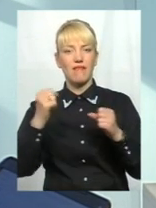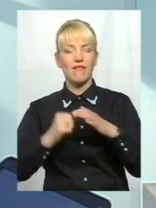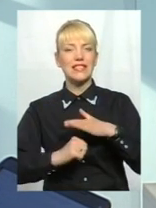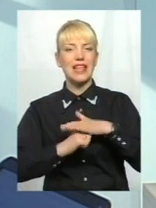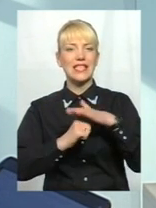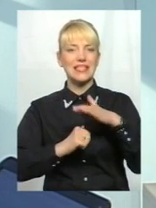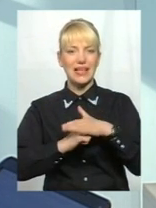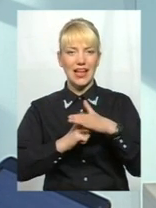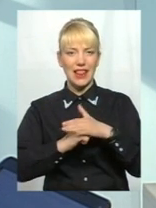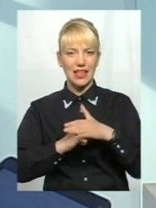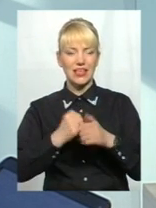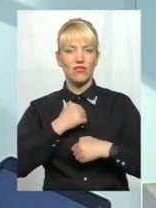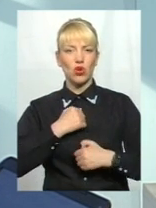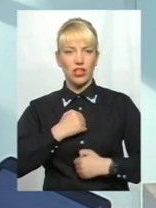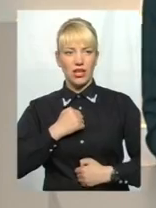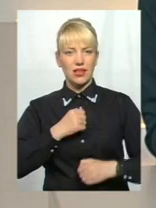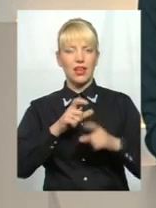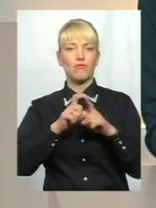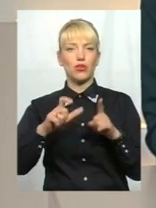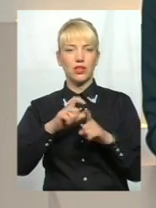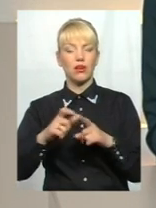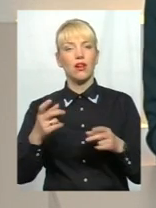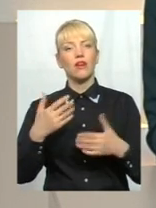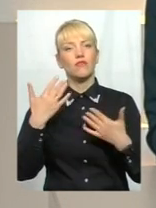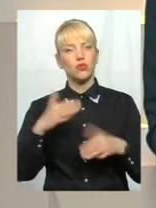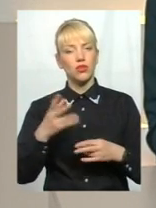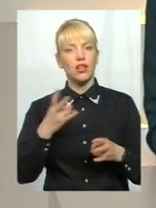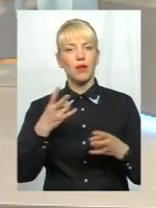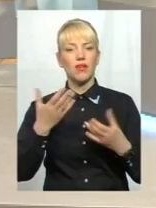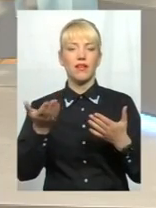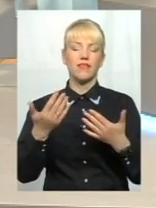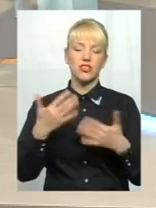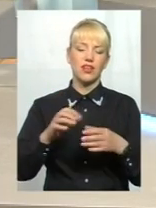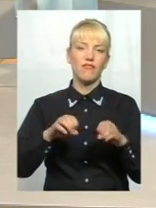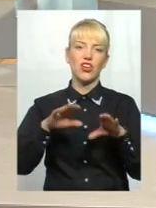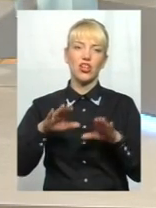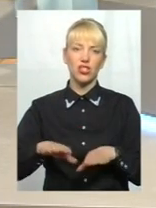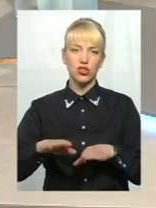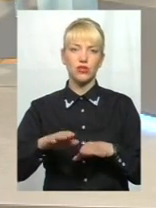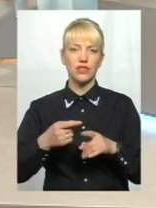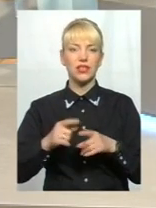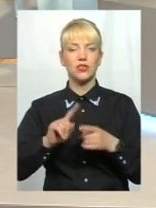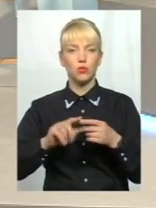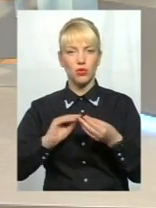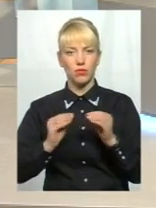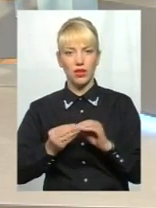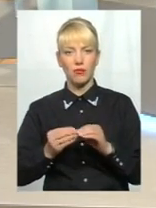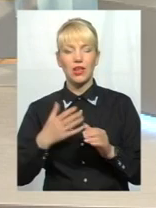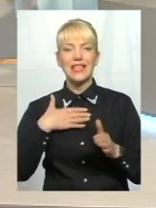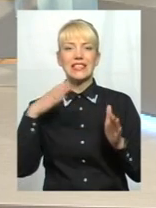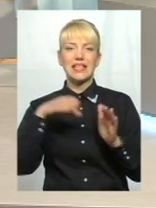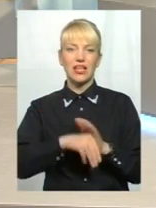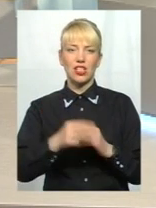сігурить Боже, так виявляється, в нас там камер немає, камер немає. Загинув серемета.